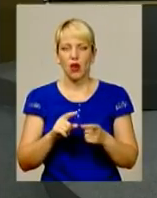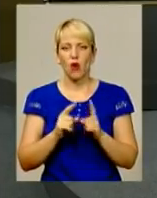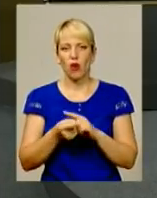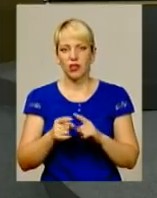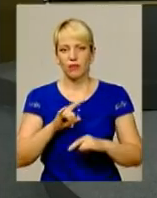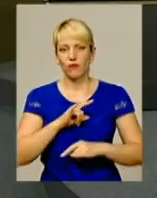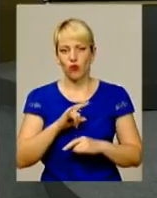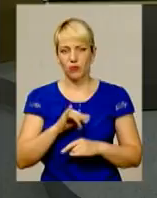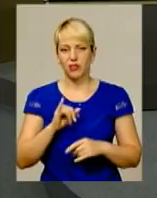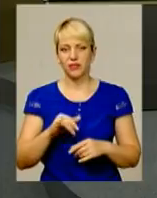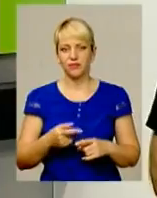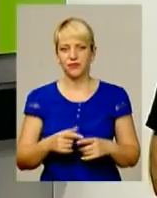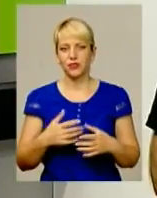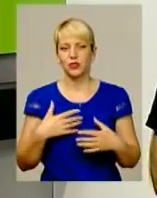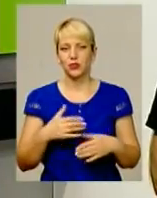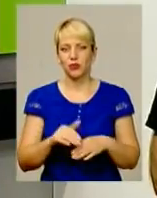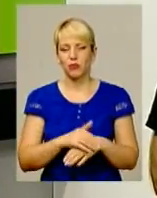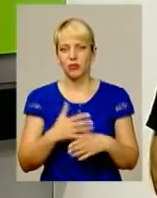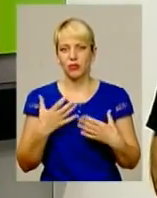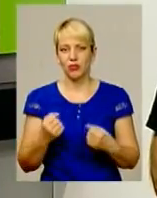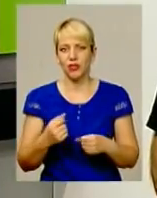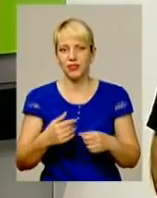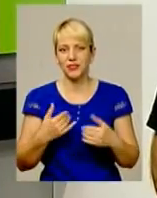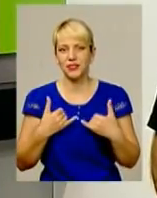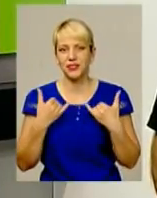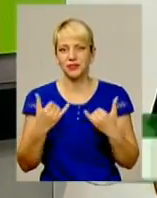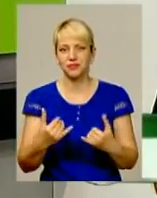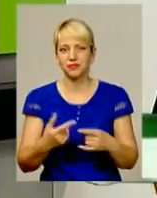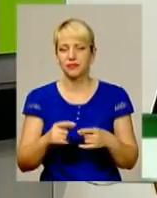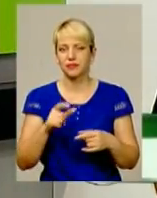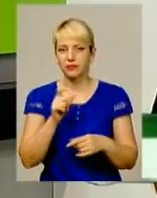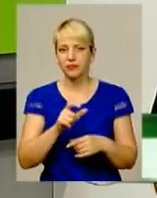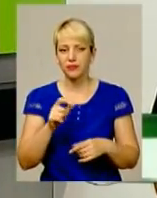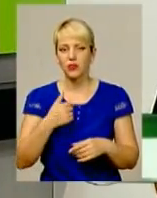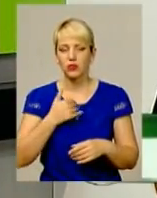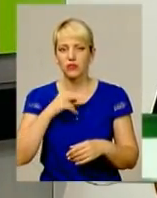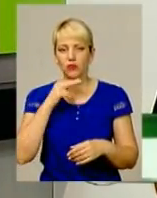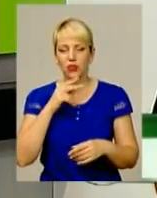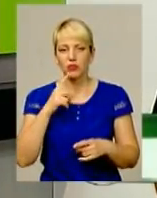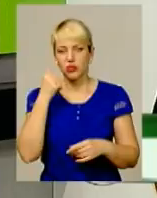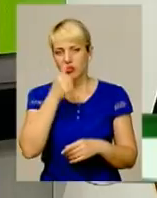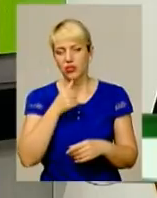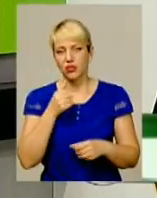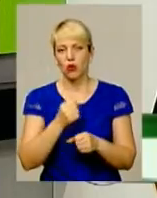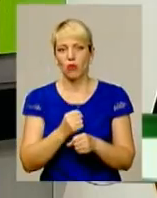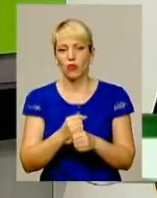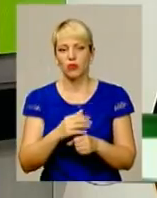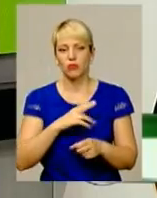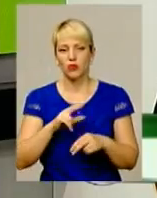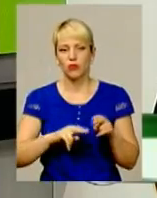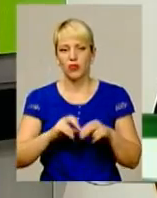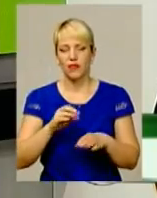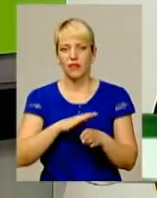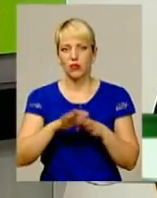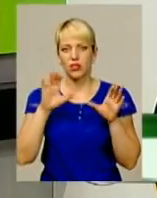Доброго здоров'я, шановні телеглядачі! В першу чергу, я хотів би зосередувати увагу, що рік роботи будувався саме на